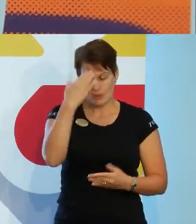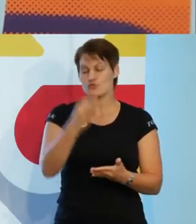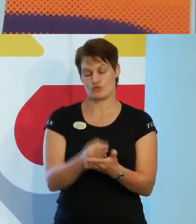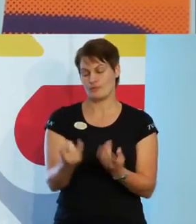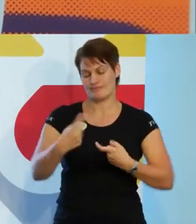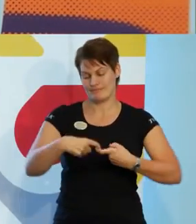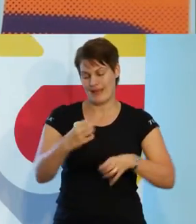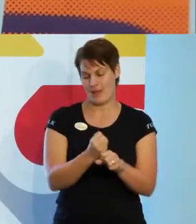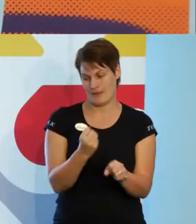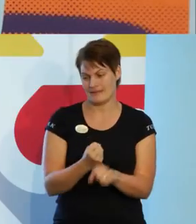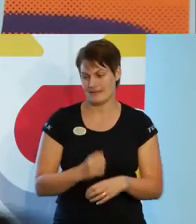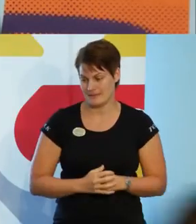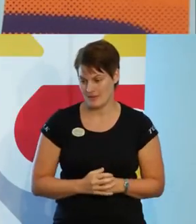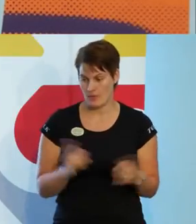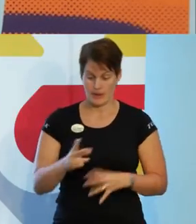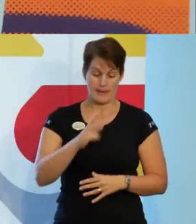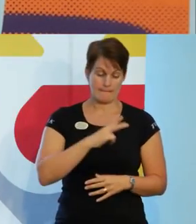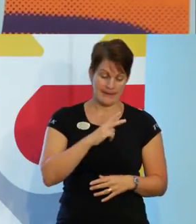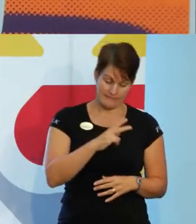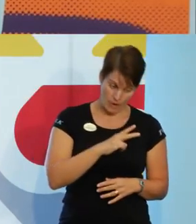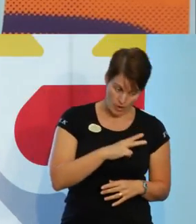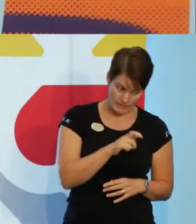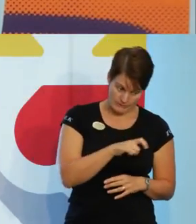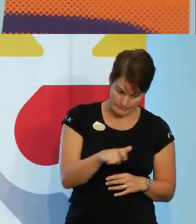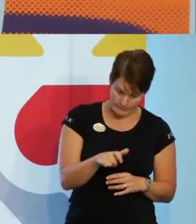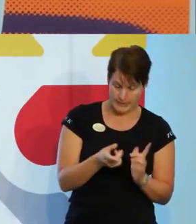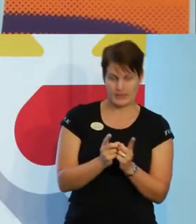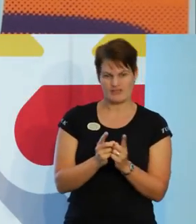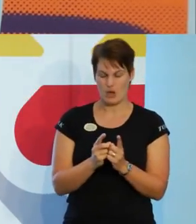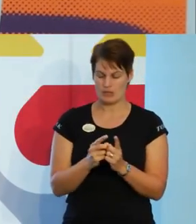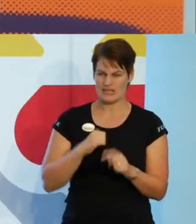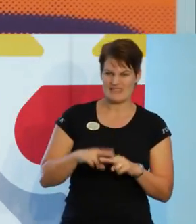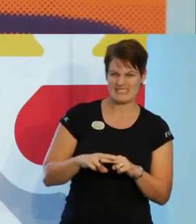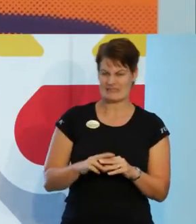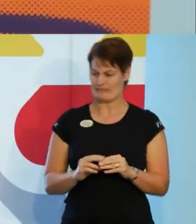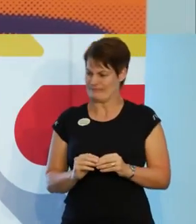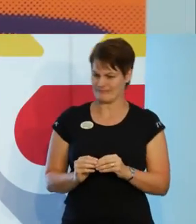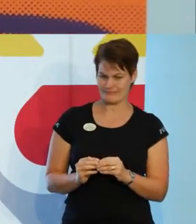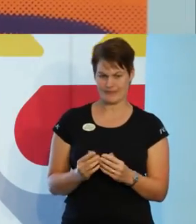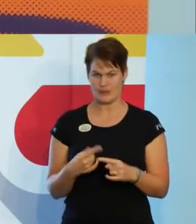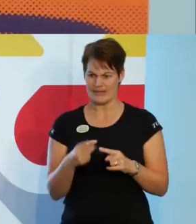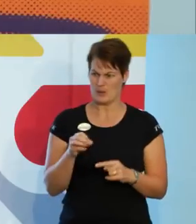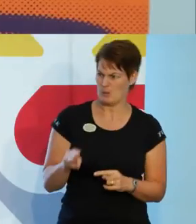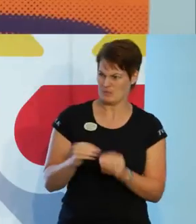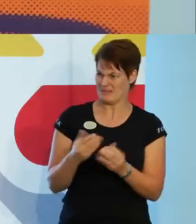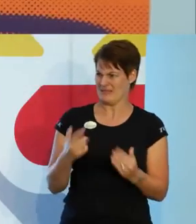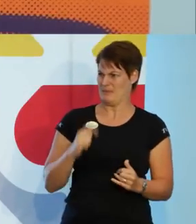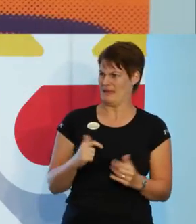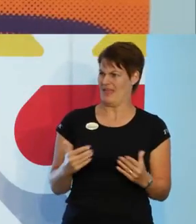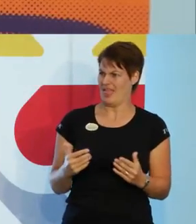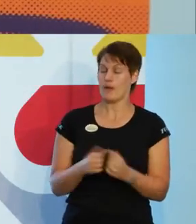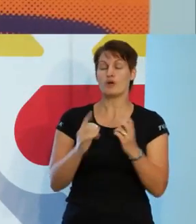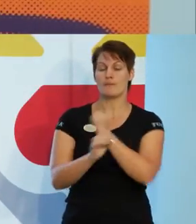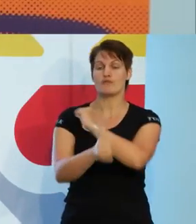kring det. Både privat och personliga. När ni själva har skavts mot olika. Normer. Men även